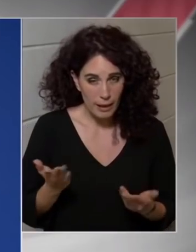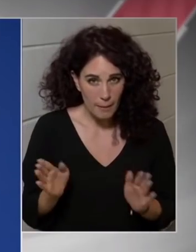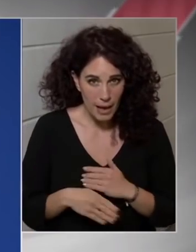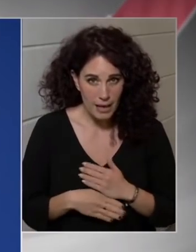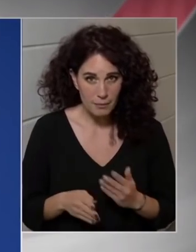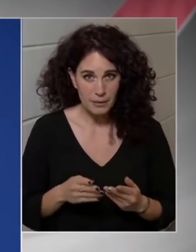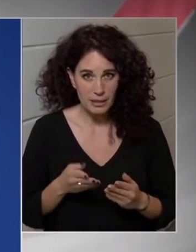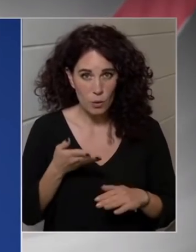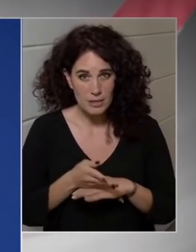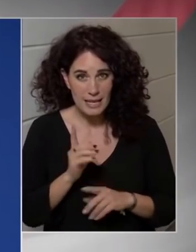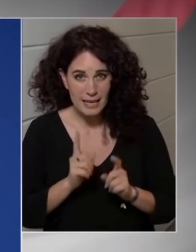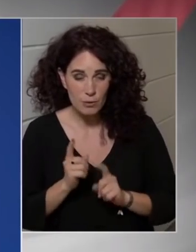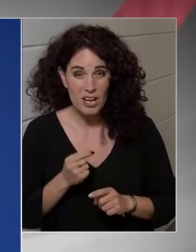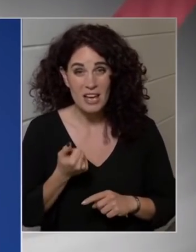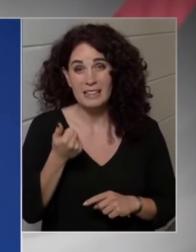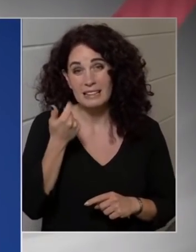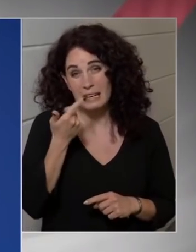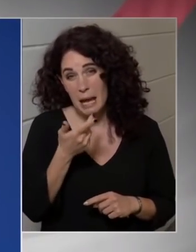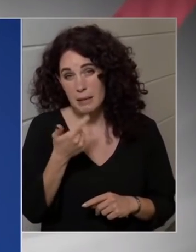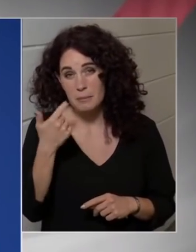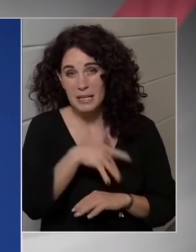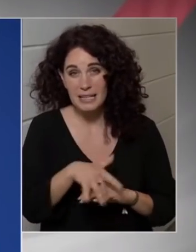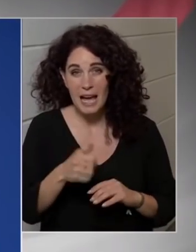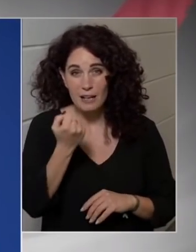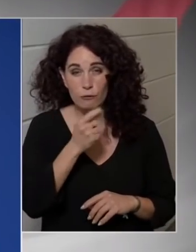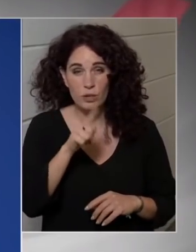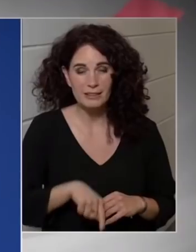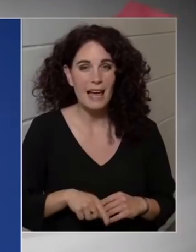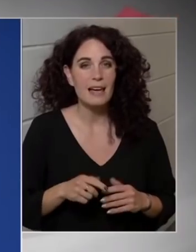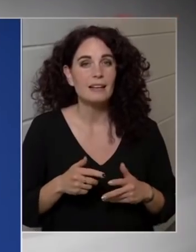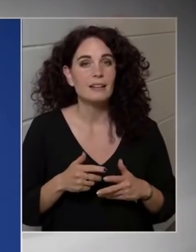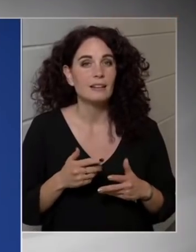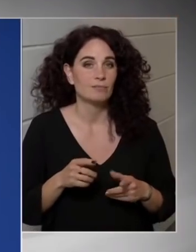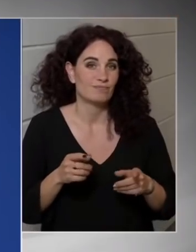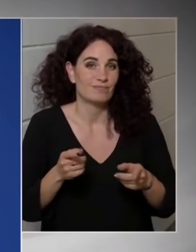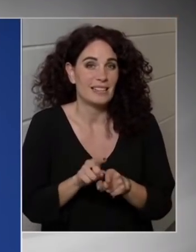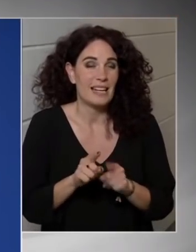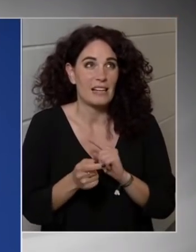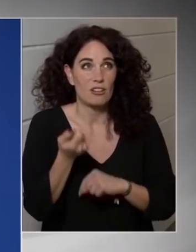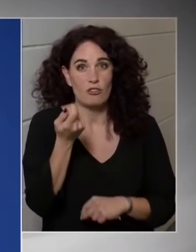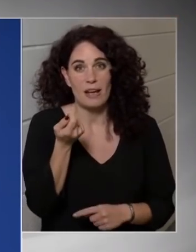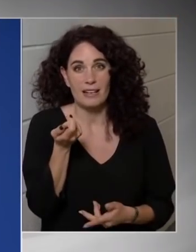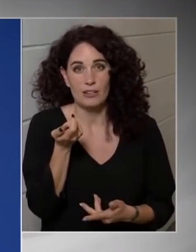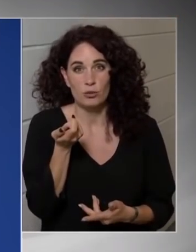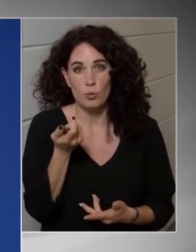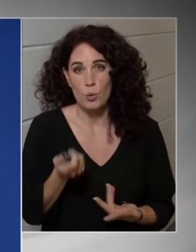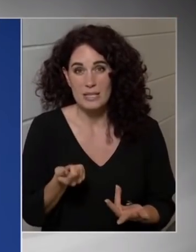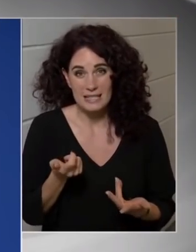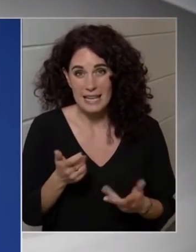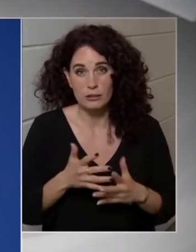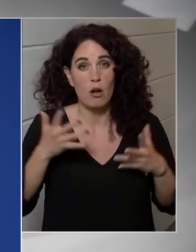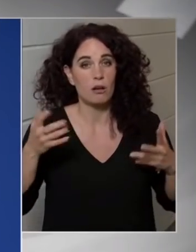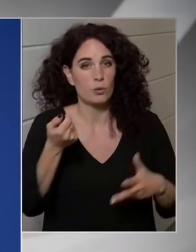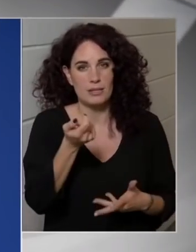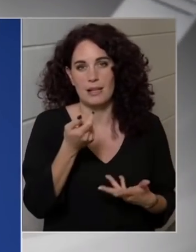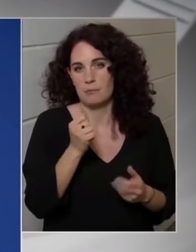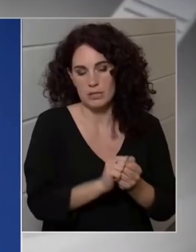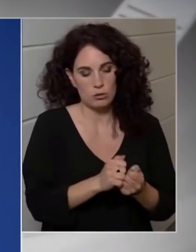Most nem zárom ki, hogy néhány milliárd forint egy ilyen a nagyságrendő összeg nekünk egészen biztosan nem érkezett Brüsszelben.